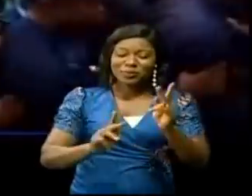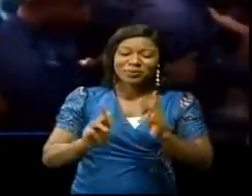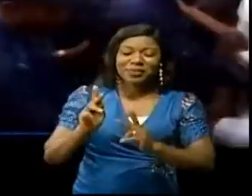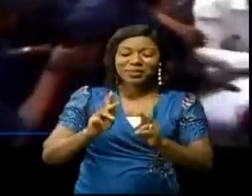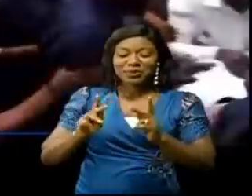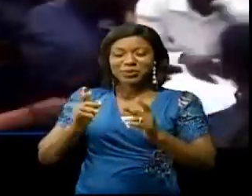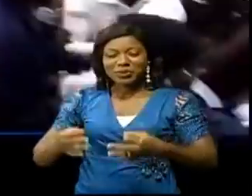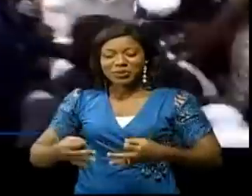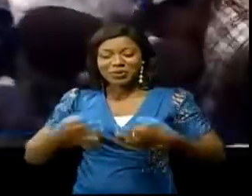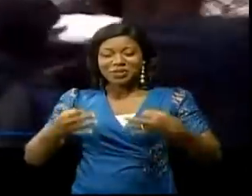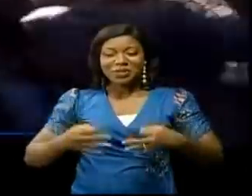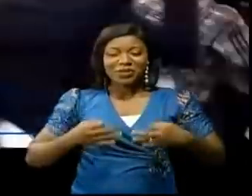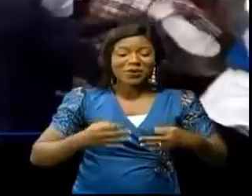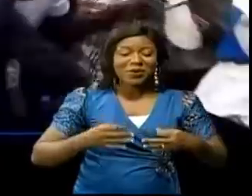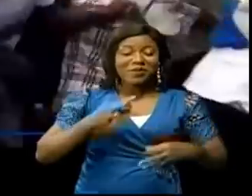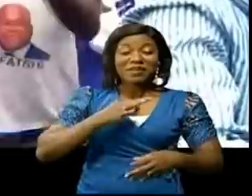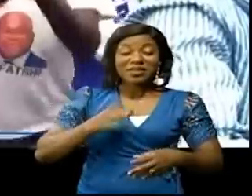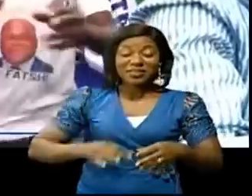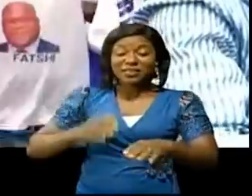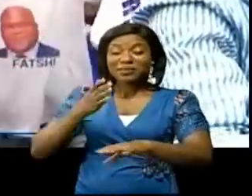Félix Antoine est descendu pour